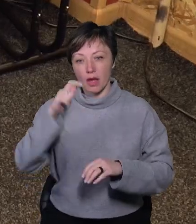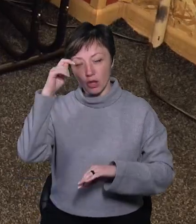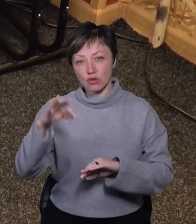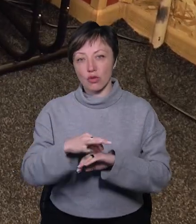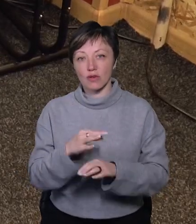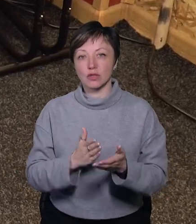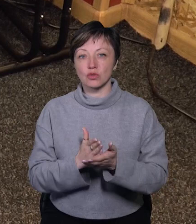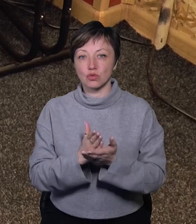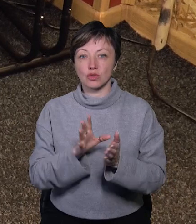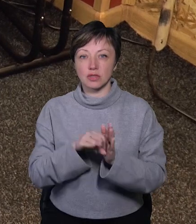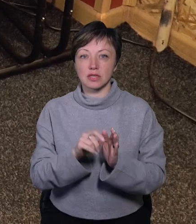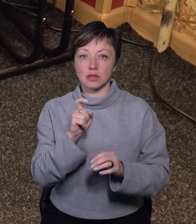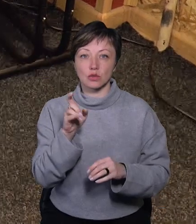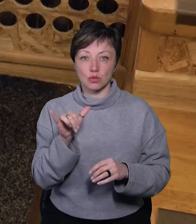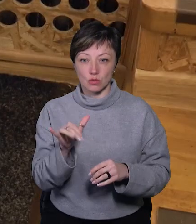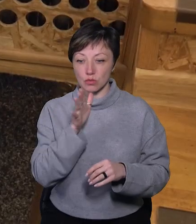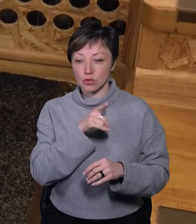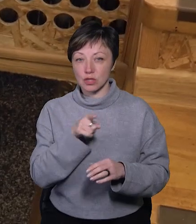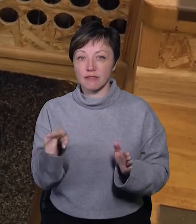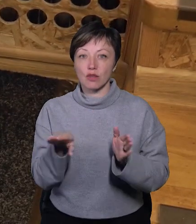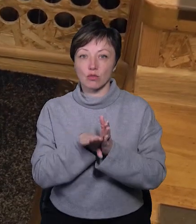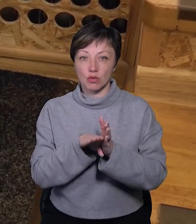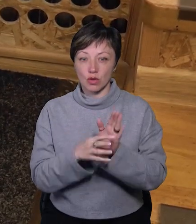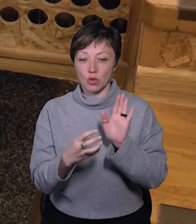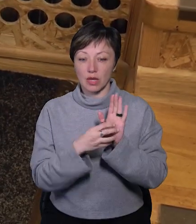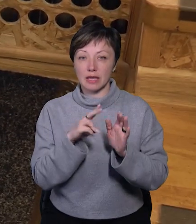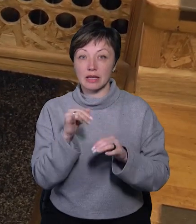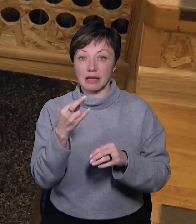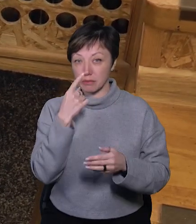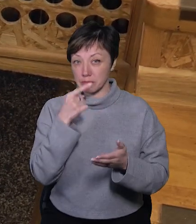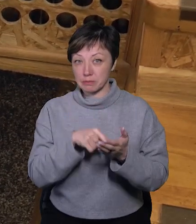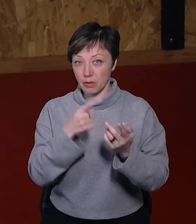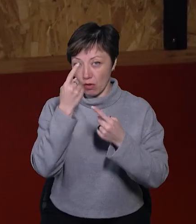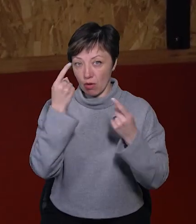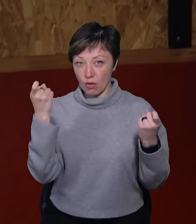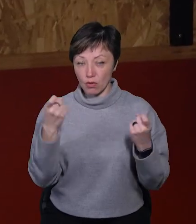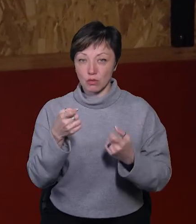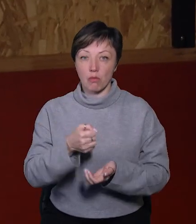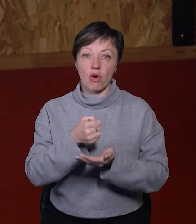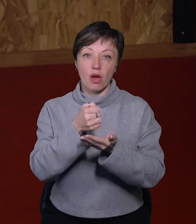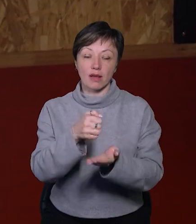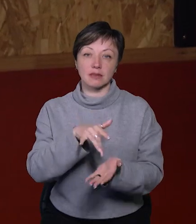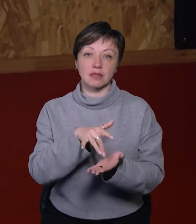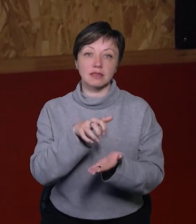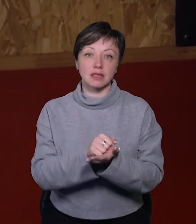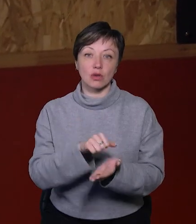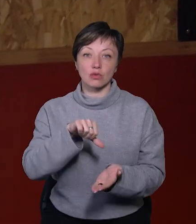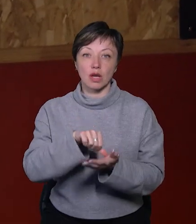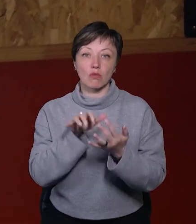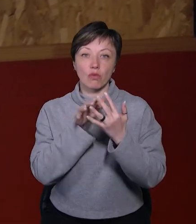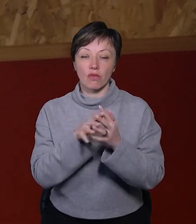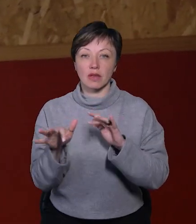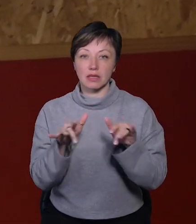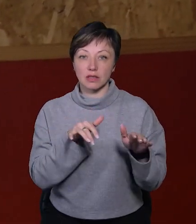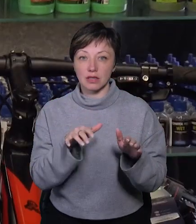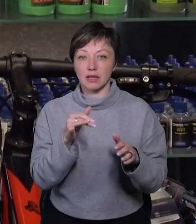Зеленко служить у лавах ЗСУ. Під час відпустки у додатку «Дія» натрапив наголошення про грант від служби зайнятості для учасників бойових дій